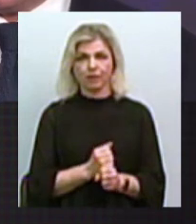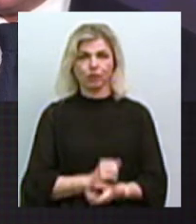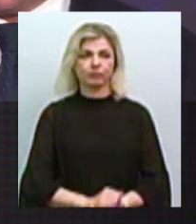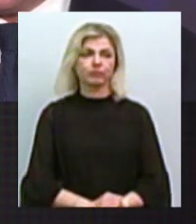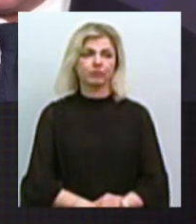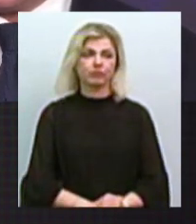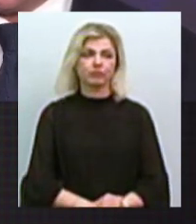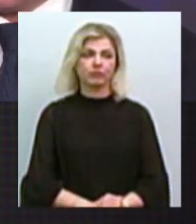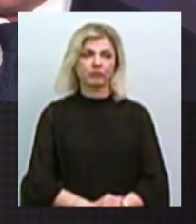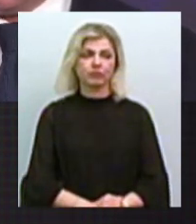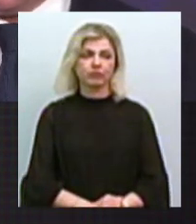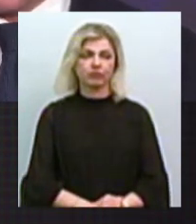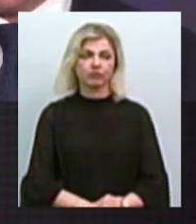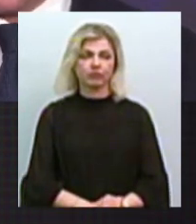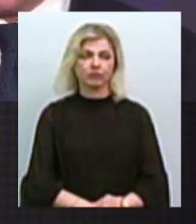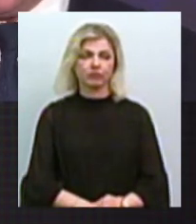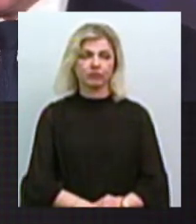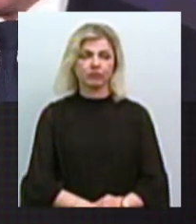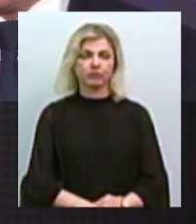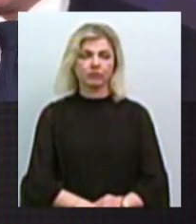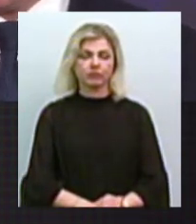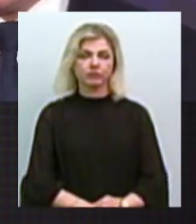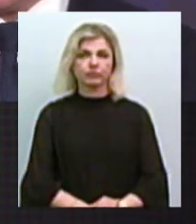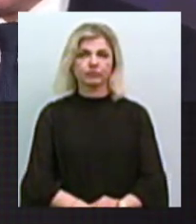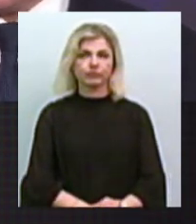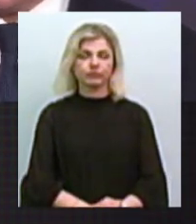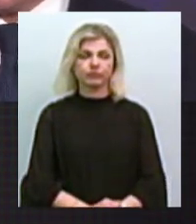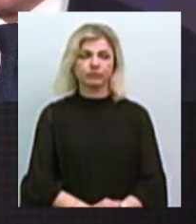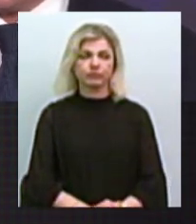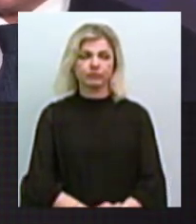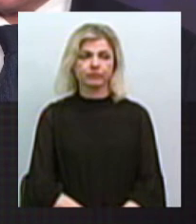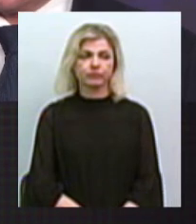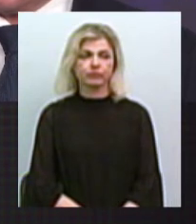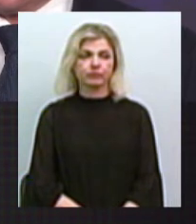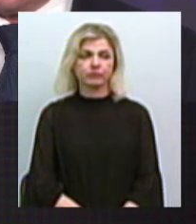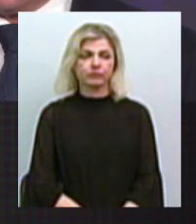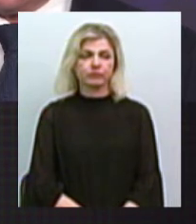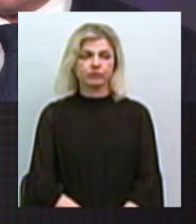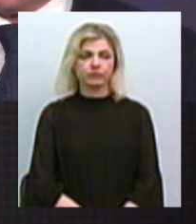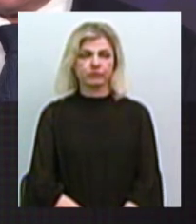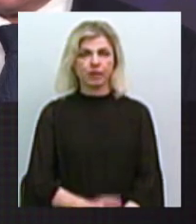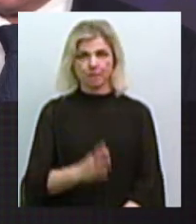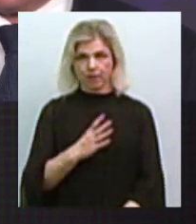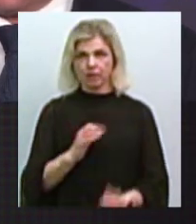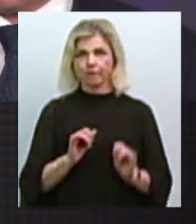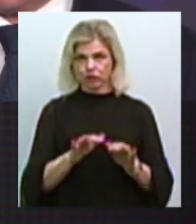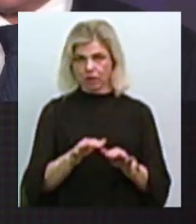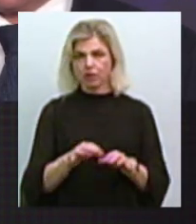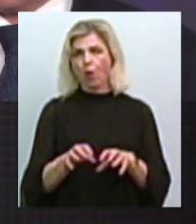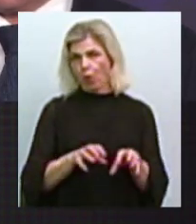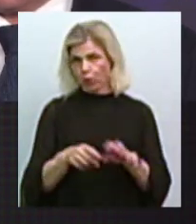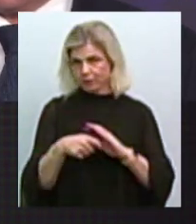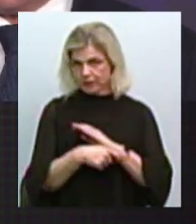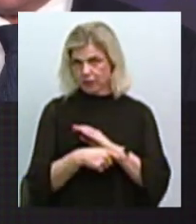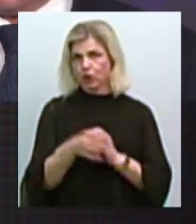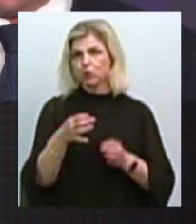Що ви маєте на увазі? Правові висновки? Дивіться, був вчинок корупційний, судом